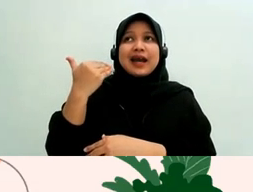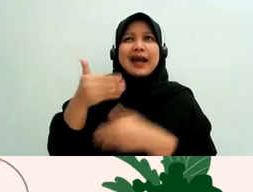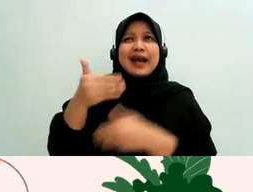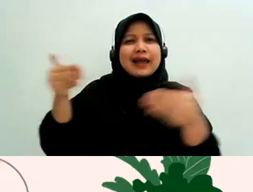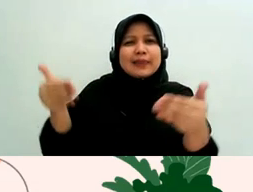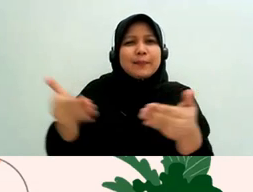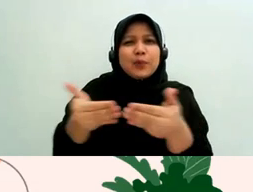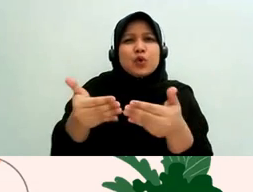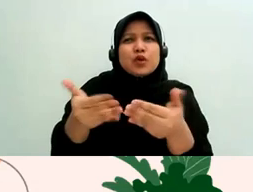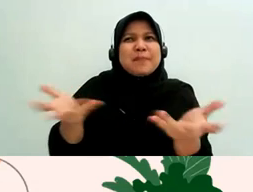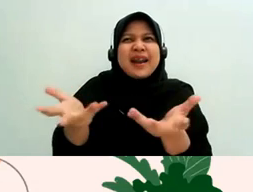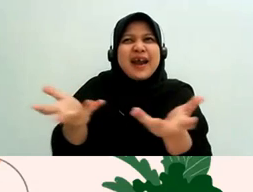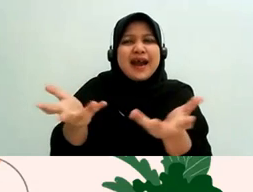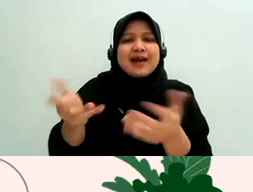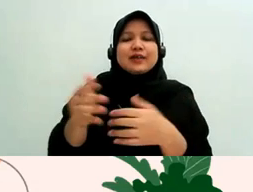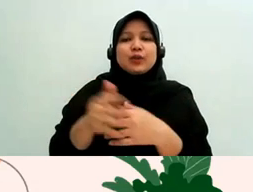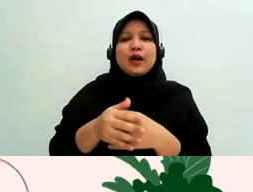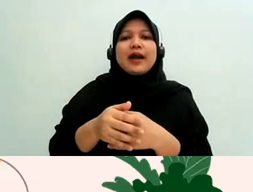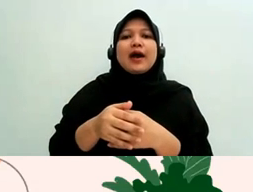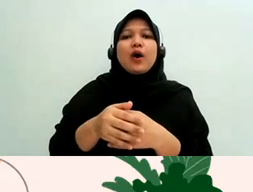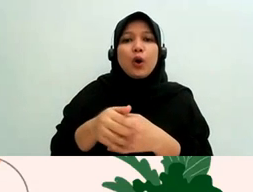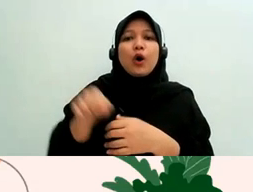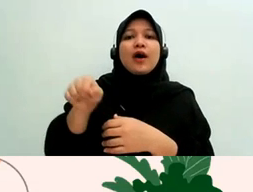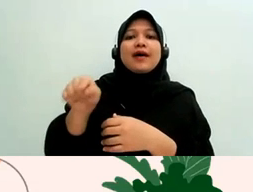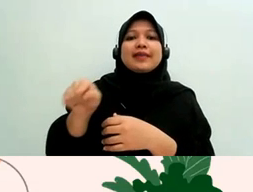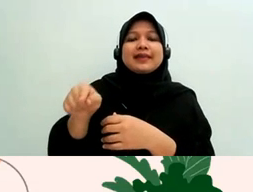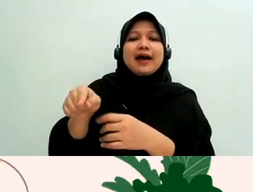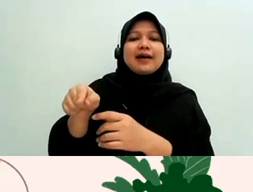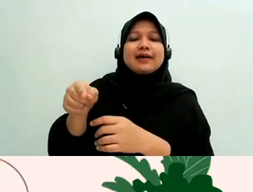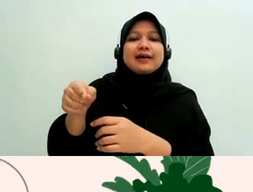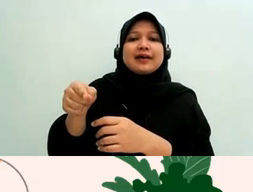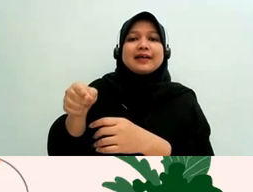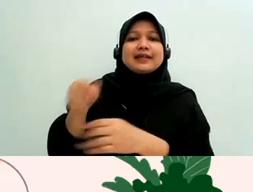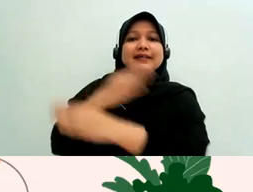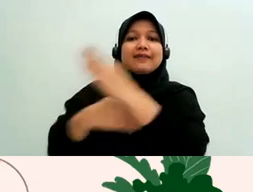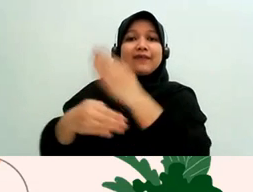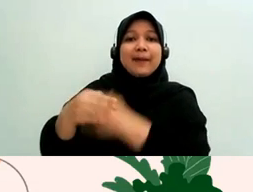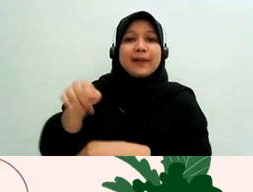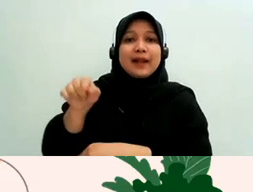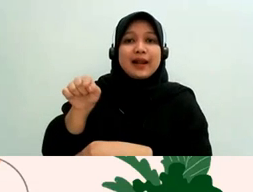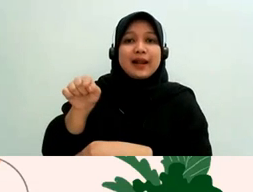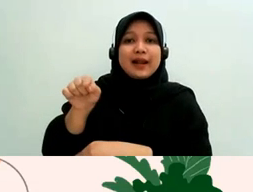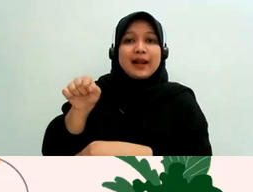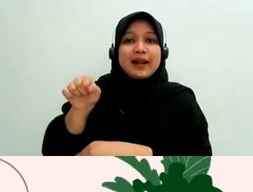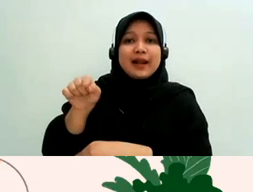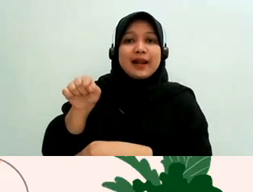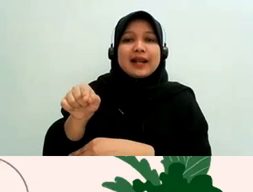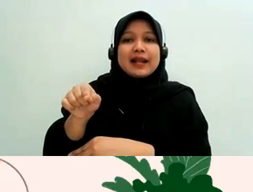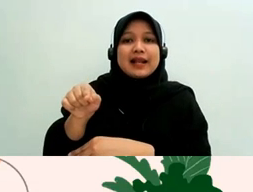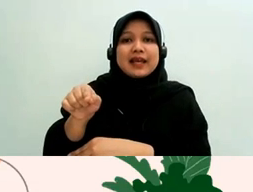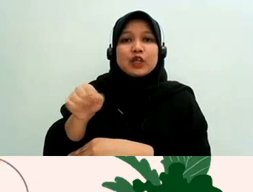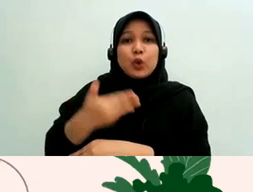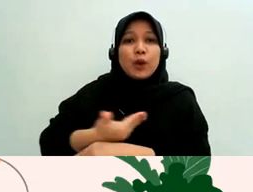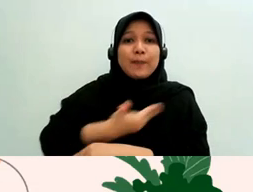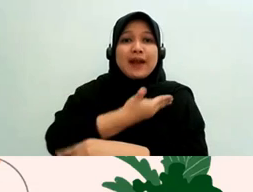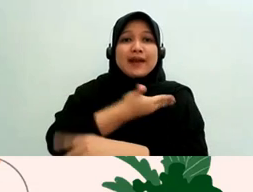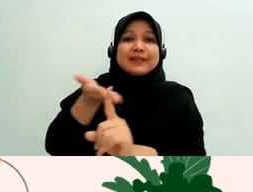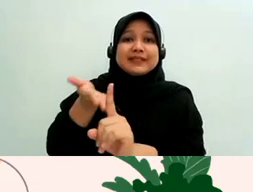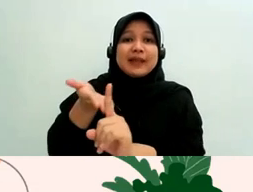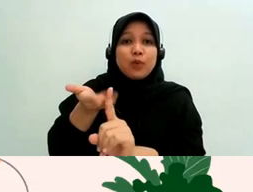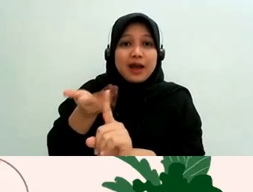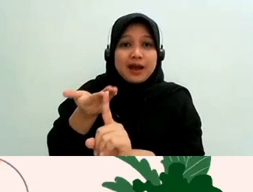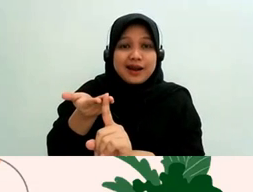mana gitu ya ternyata adalah anak defable yang baru saja mengalami tindakan pencabulan misalnya